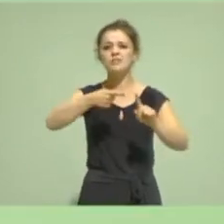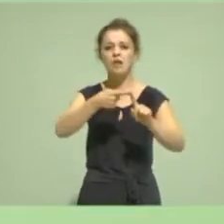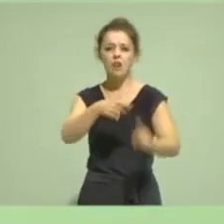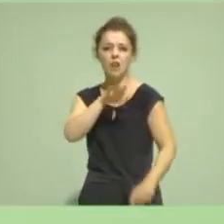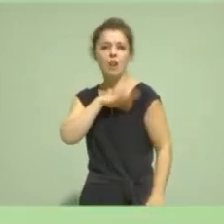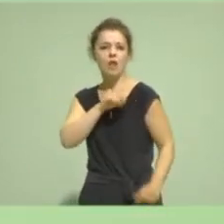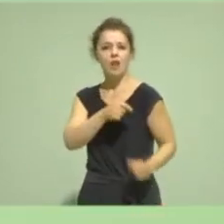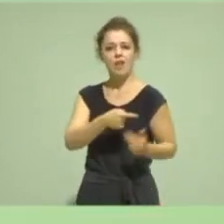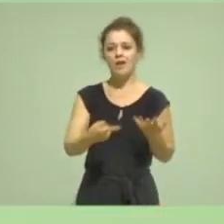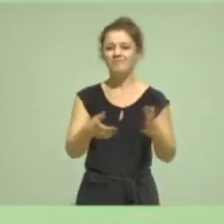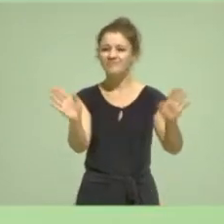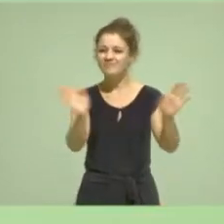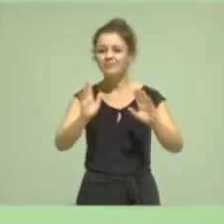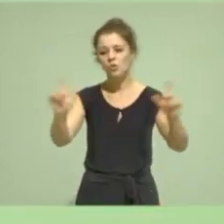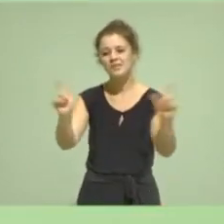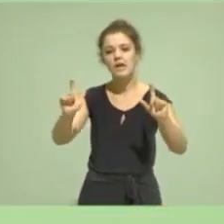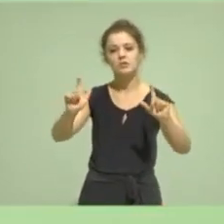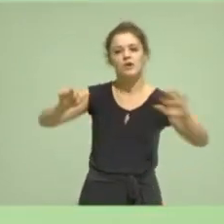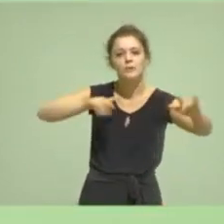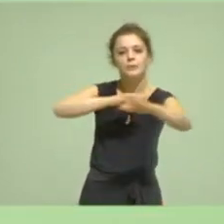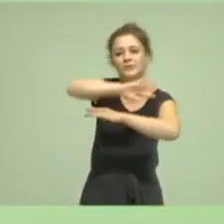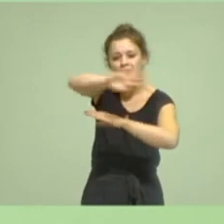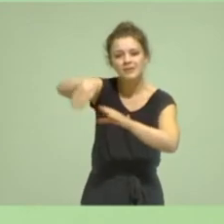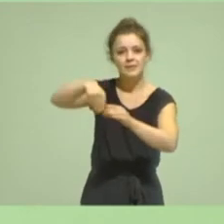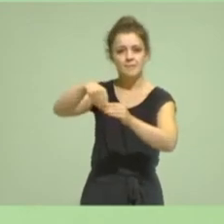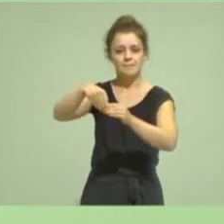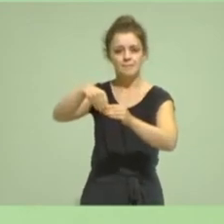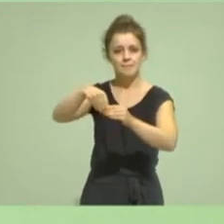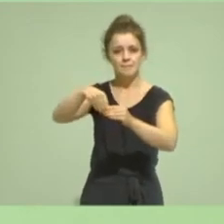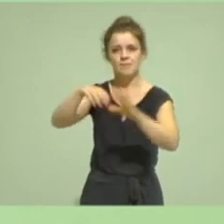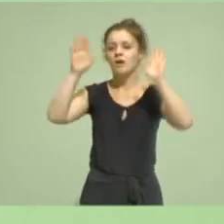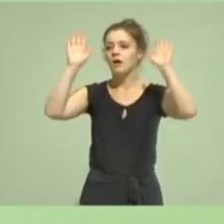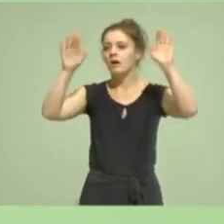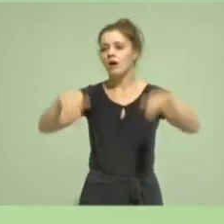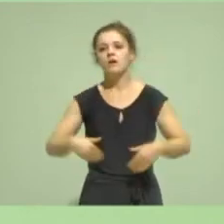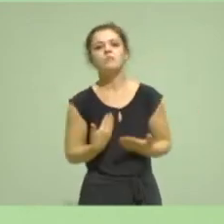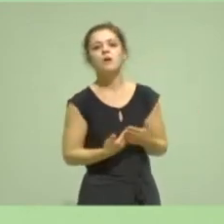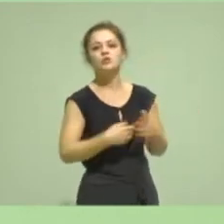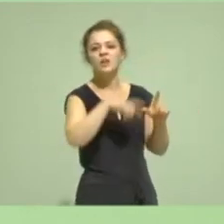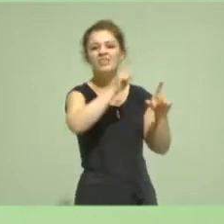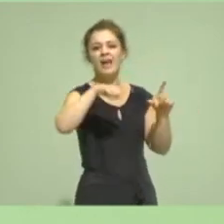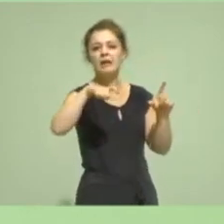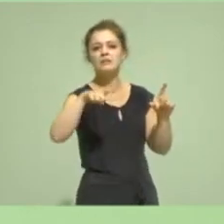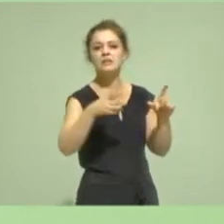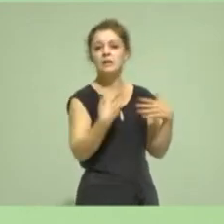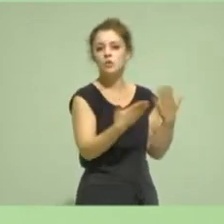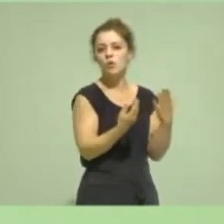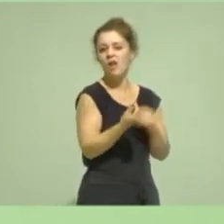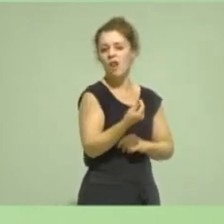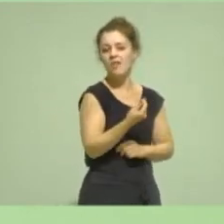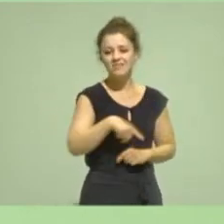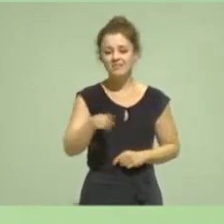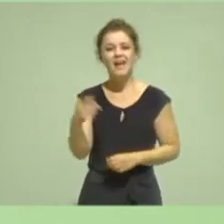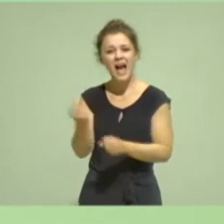Wirtschaft ist Teil der Gesellschaft. Wirtschaft, das ist nicht ein DAX-Index, sondern das sind Arbeitsplätze,